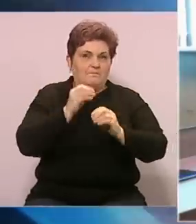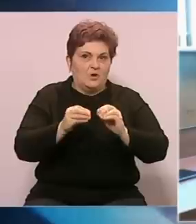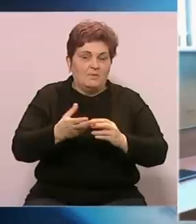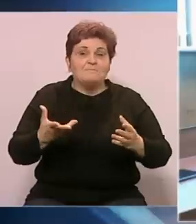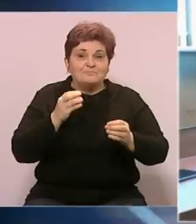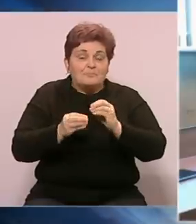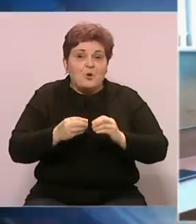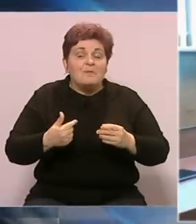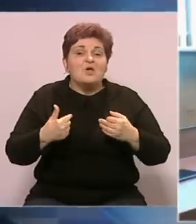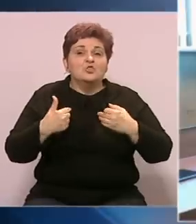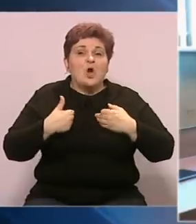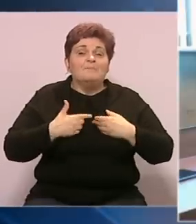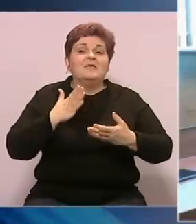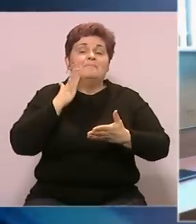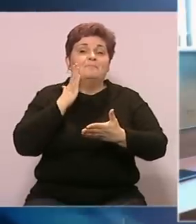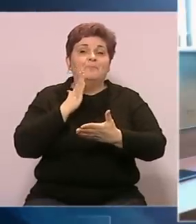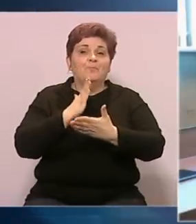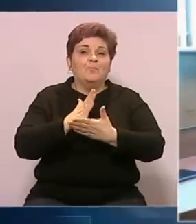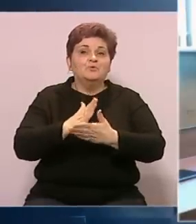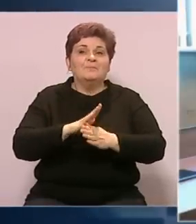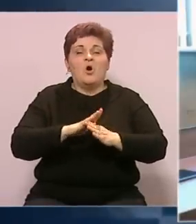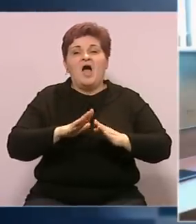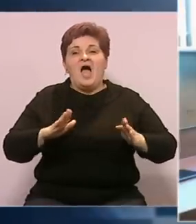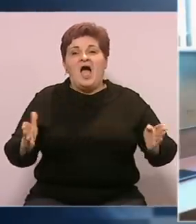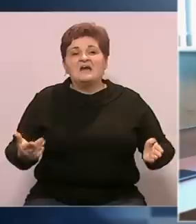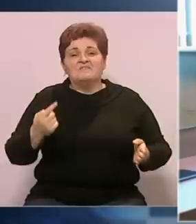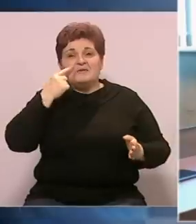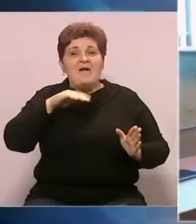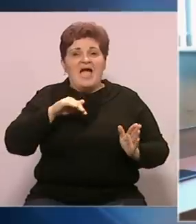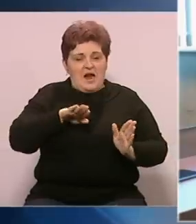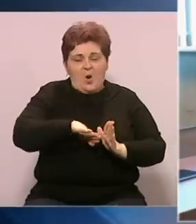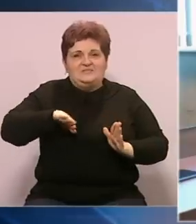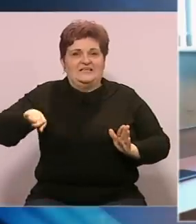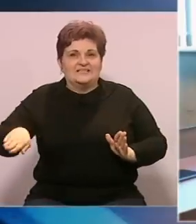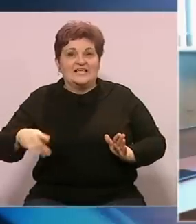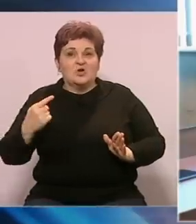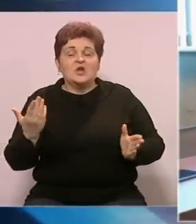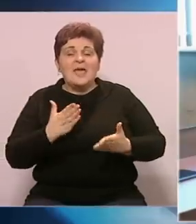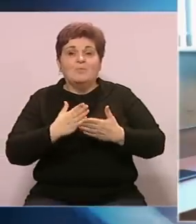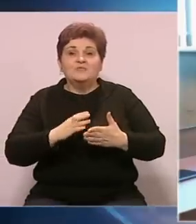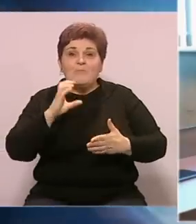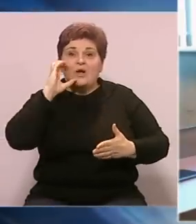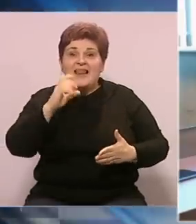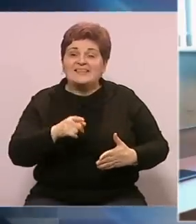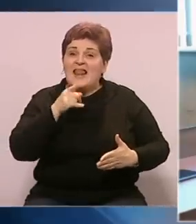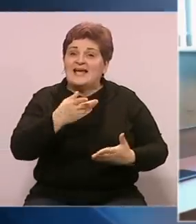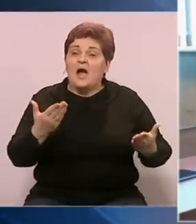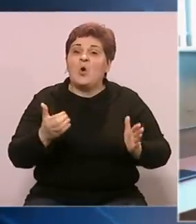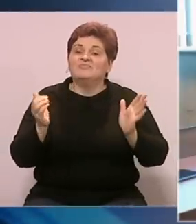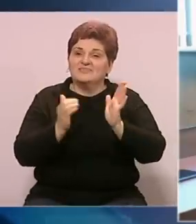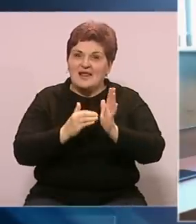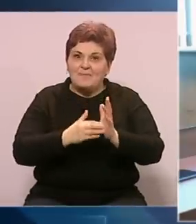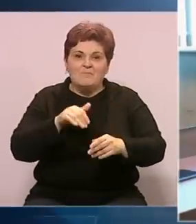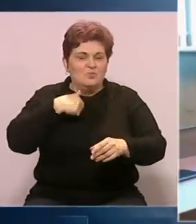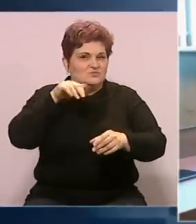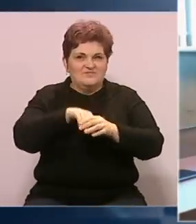Problem je što mi dok god budemo sve to nekako staljali sa strane i dok ne budemo gledali na to kako jeste, mi